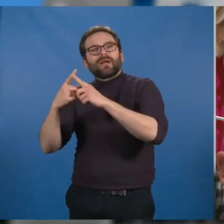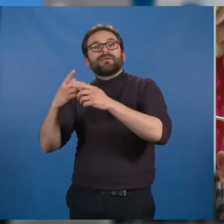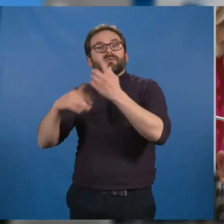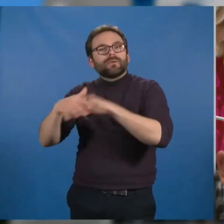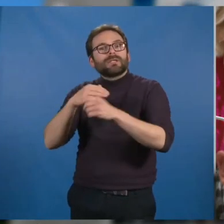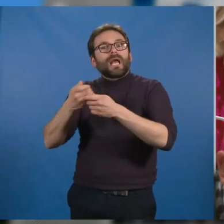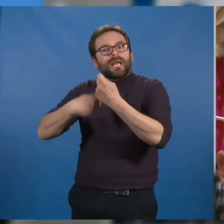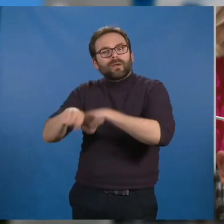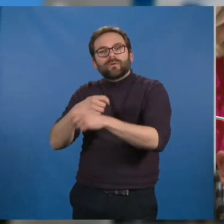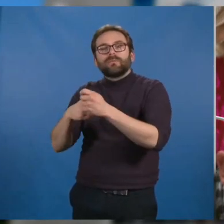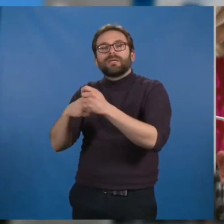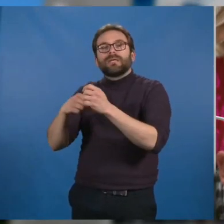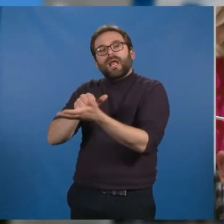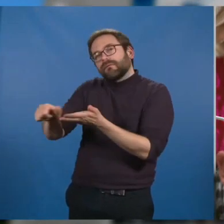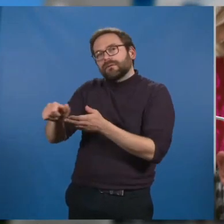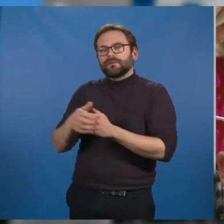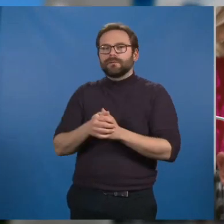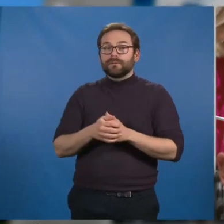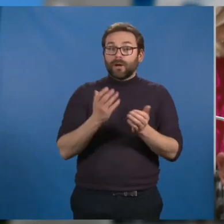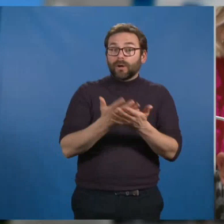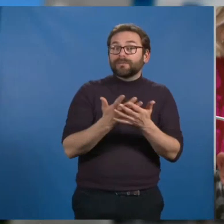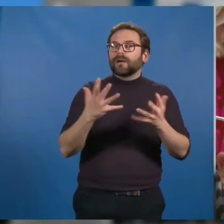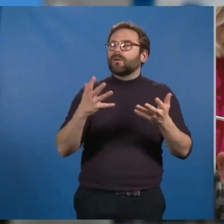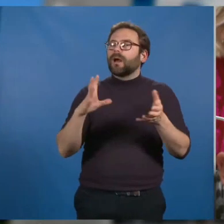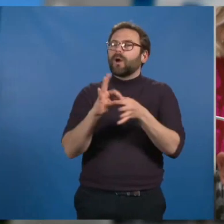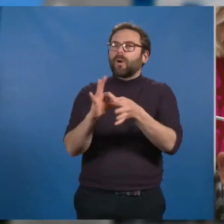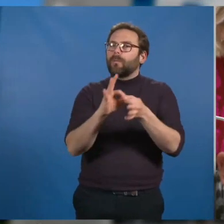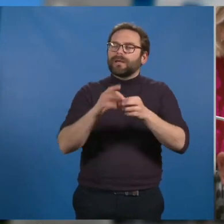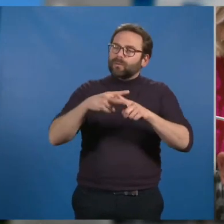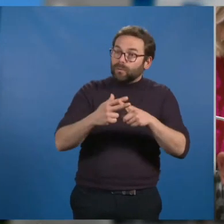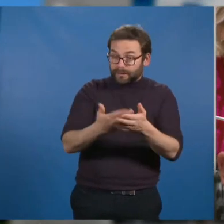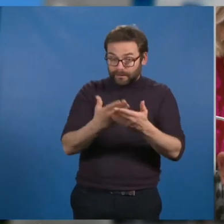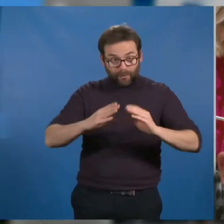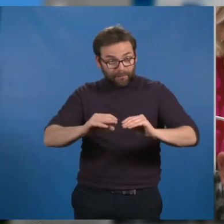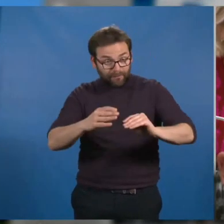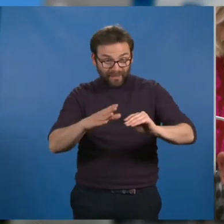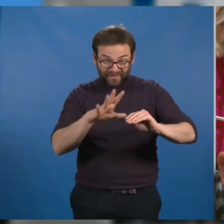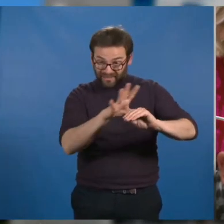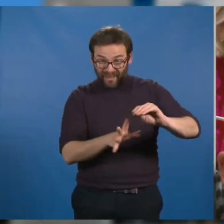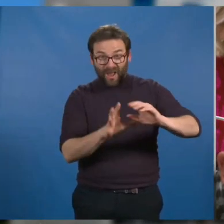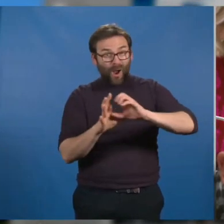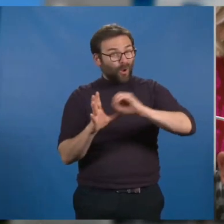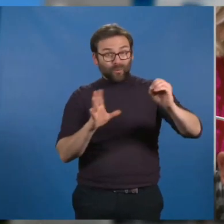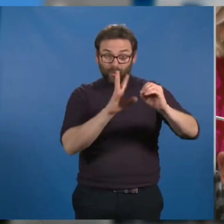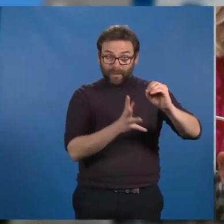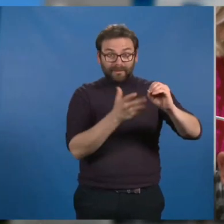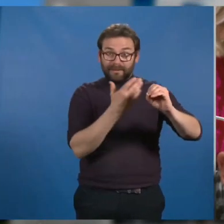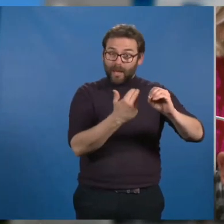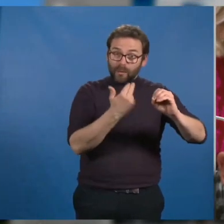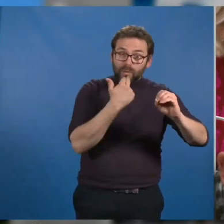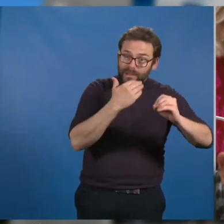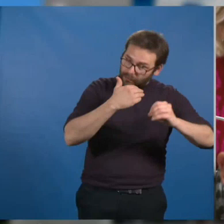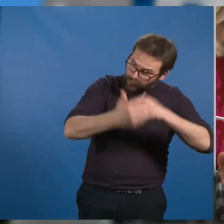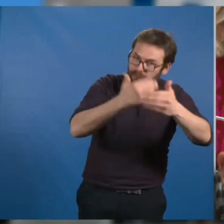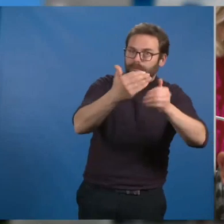économiques. Pour cela, les outils de coopération que nous mettrons en place à l'échelle du Grand Ouest en seront des clés. Nous